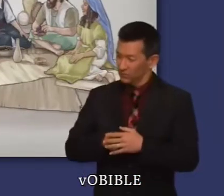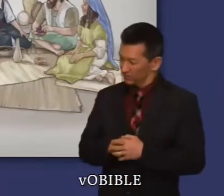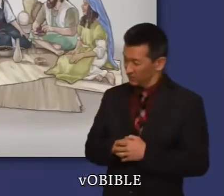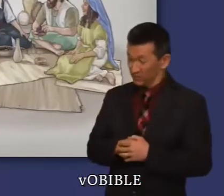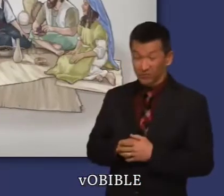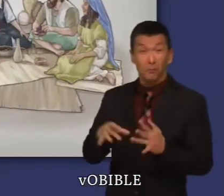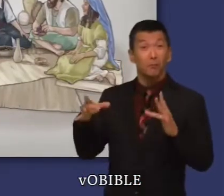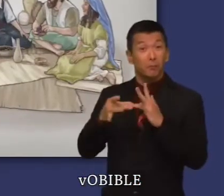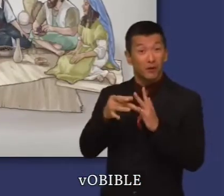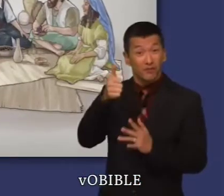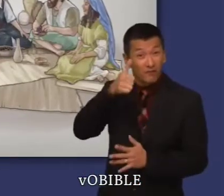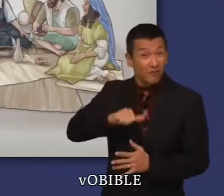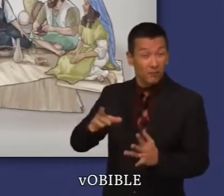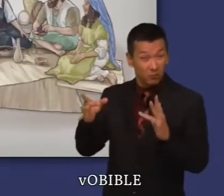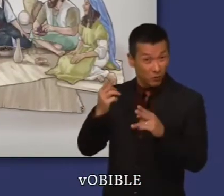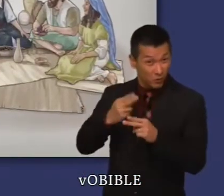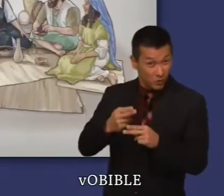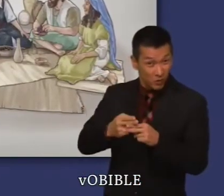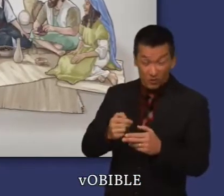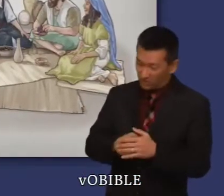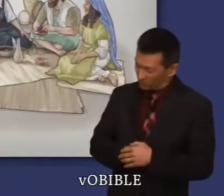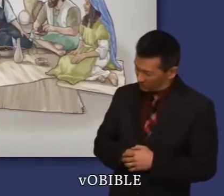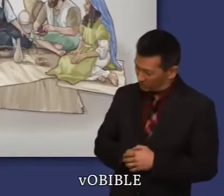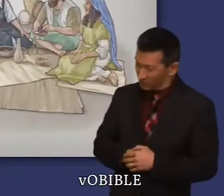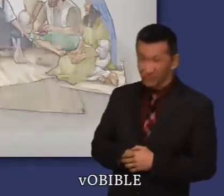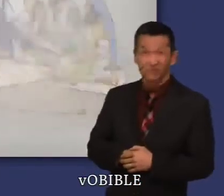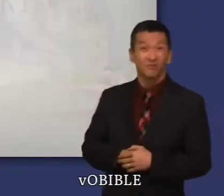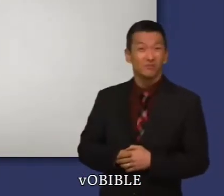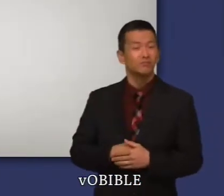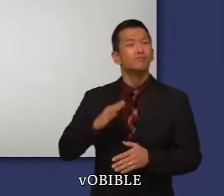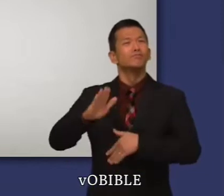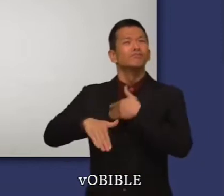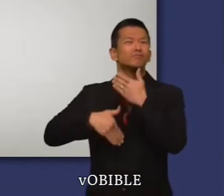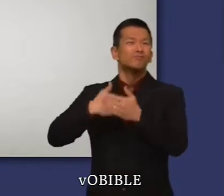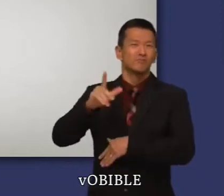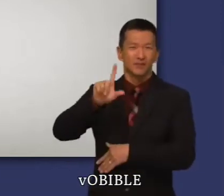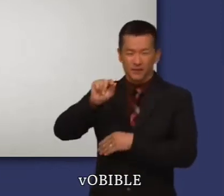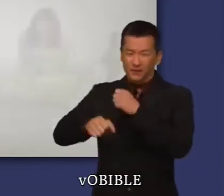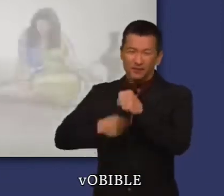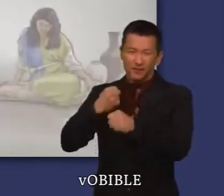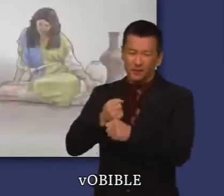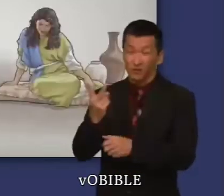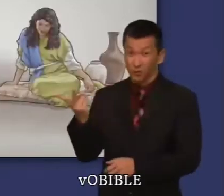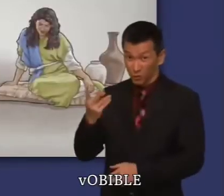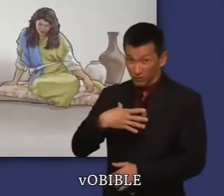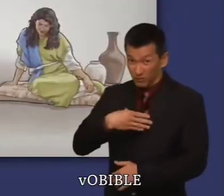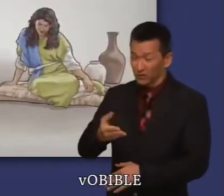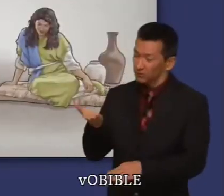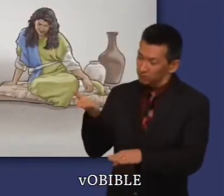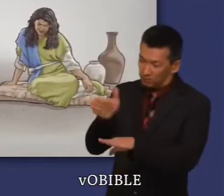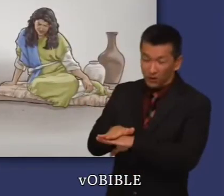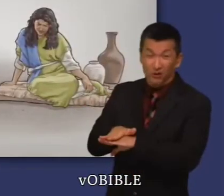avec des femmes moabites, Ruth et Orpah. Environ 10 ans plus tard, les deux fils meurent à leur tour.